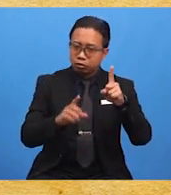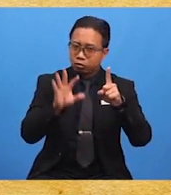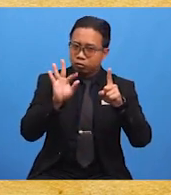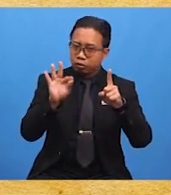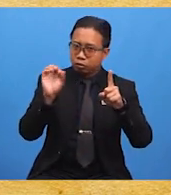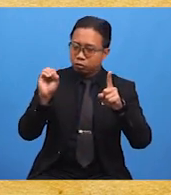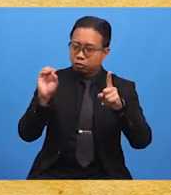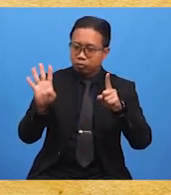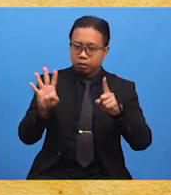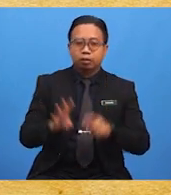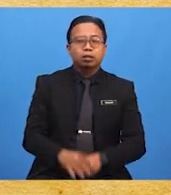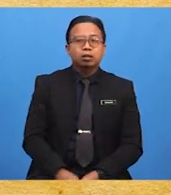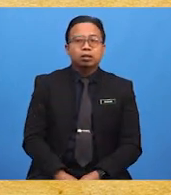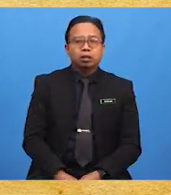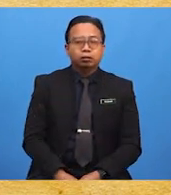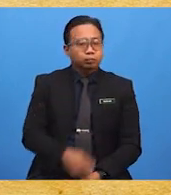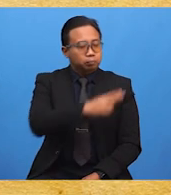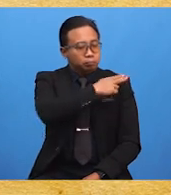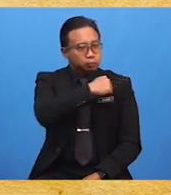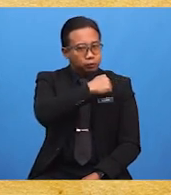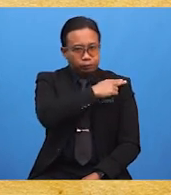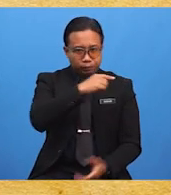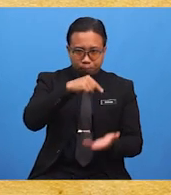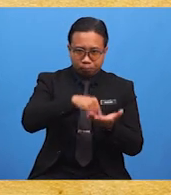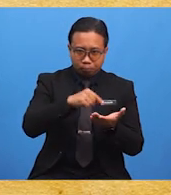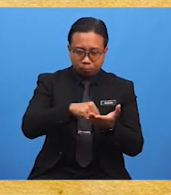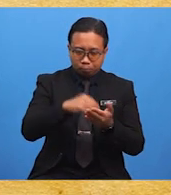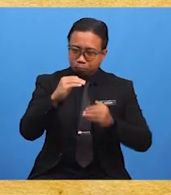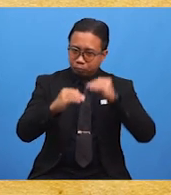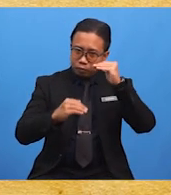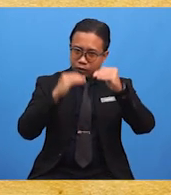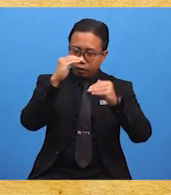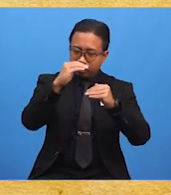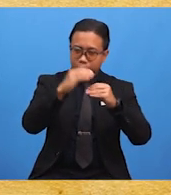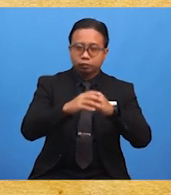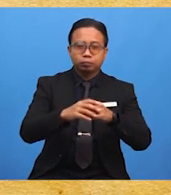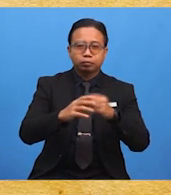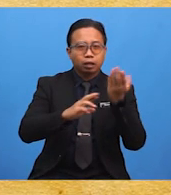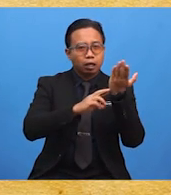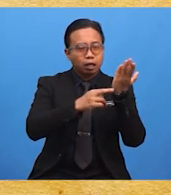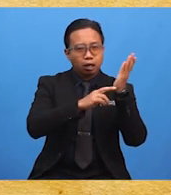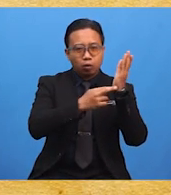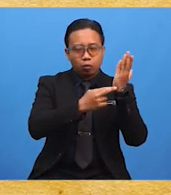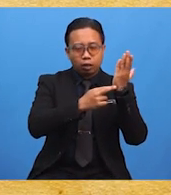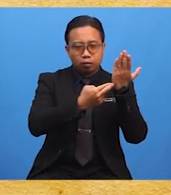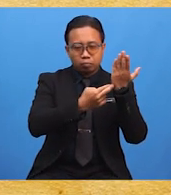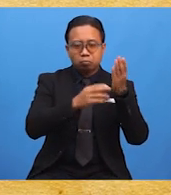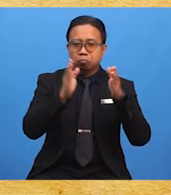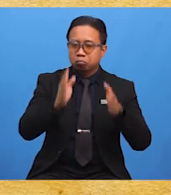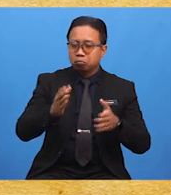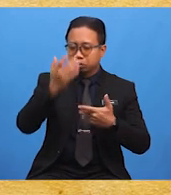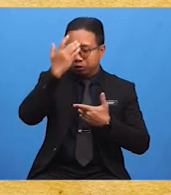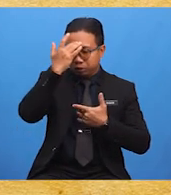1904. Hospital-hospital ini didirikan bagi merawat buru-buru asing yang